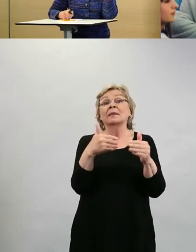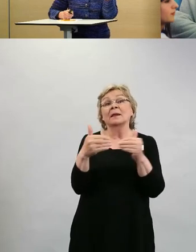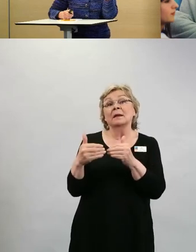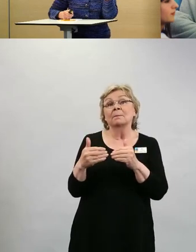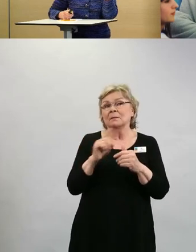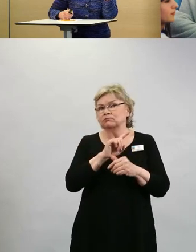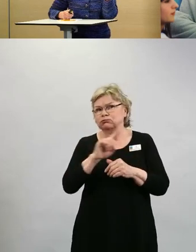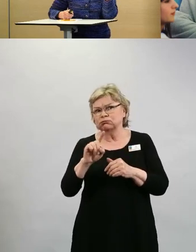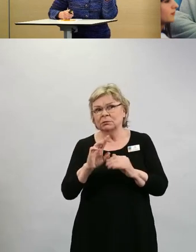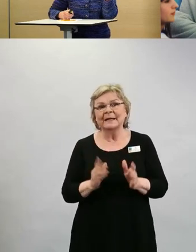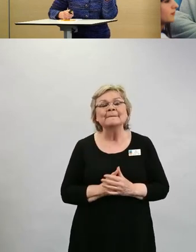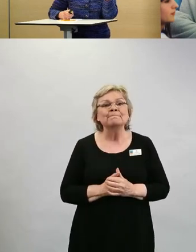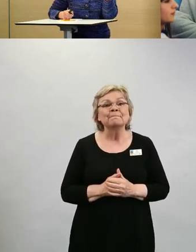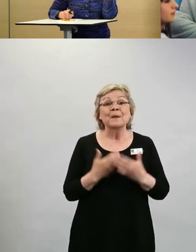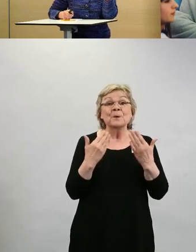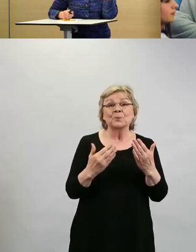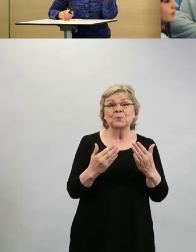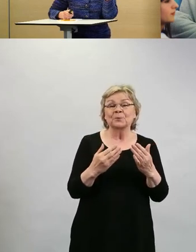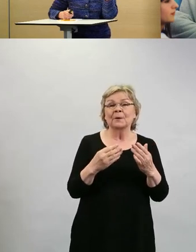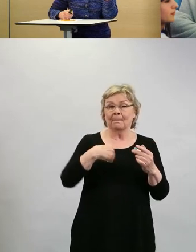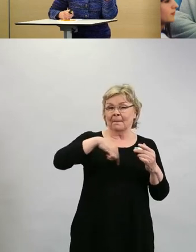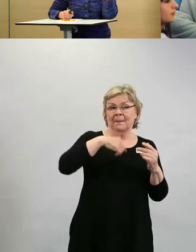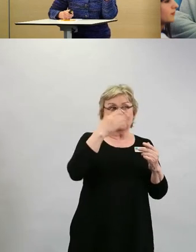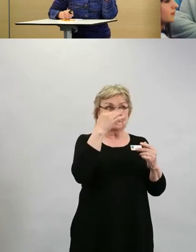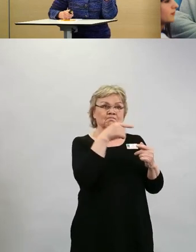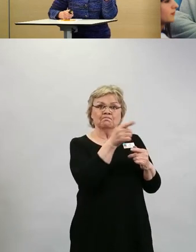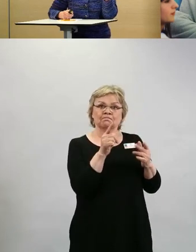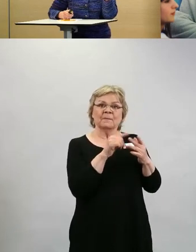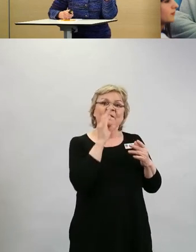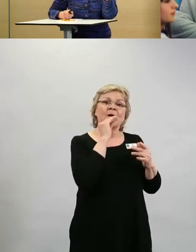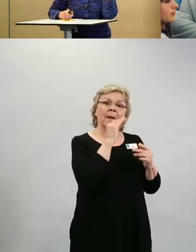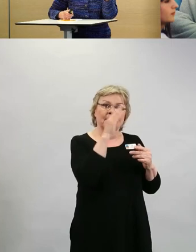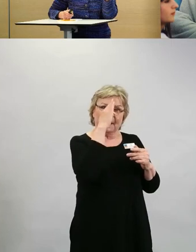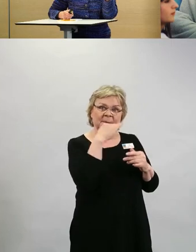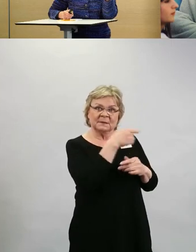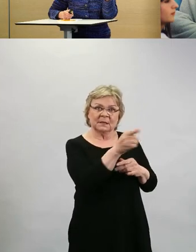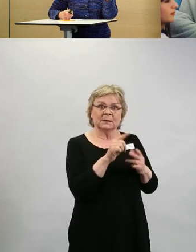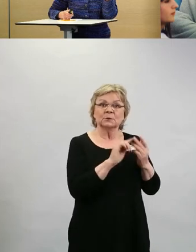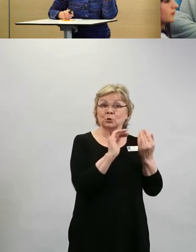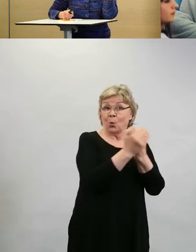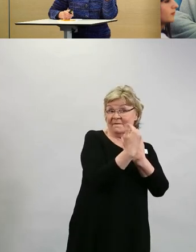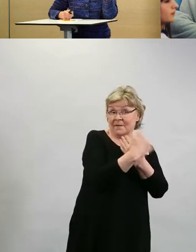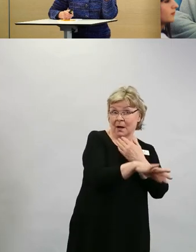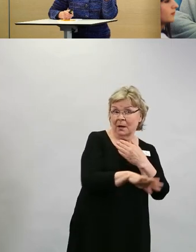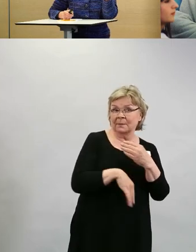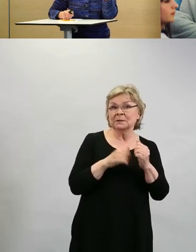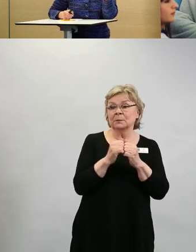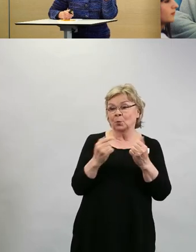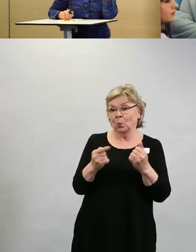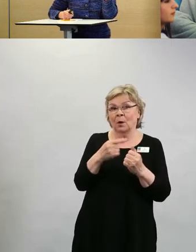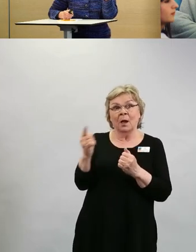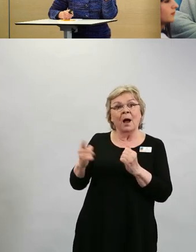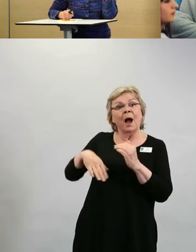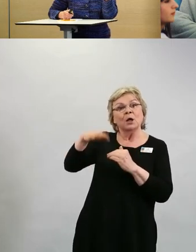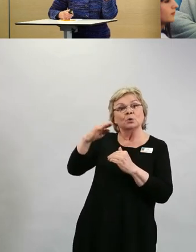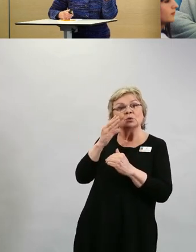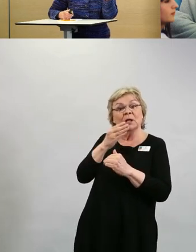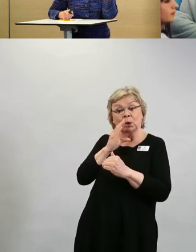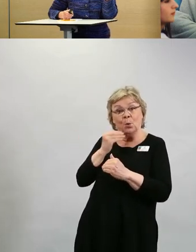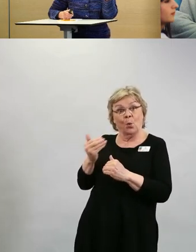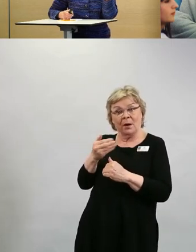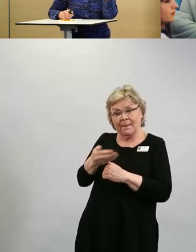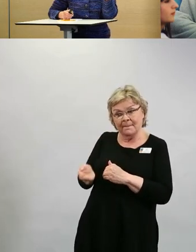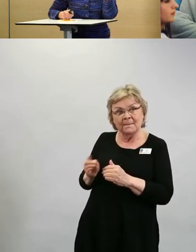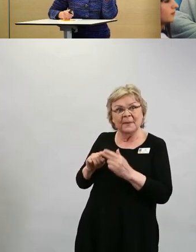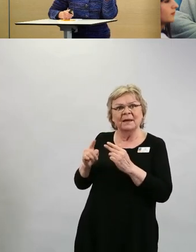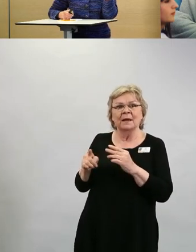on vanhempi väki suojattuna, mutta nuoremmat aikuiset, jotka nimenomaan ovat niitä, joilla on eniten